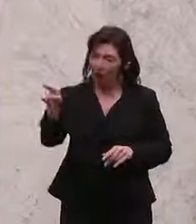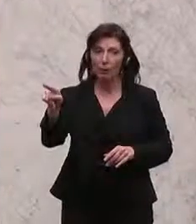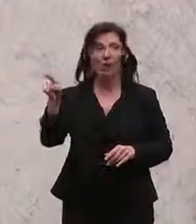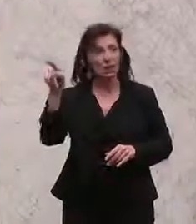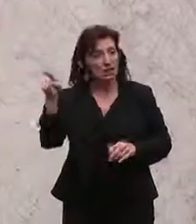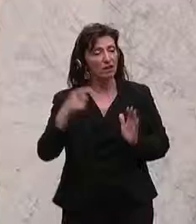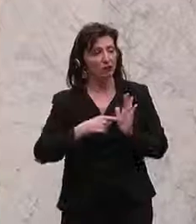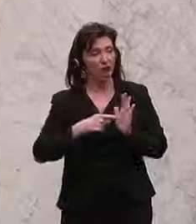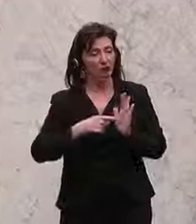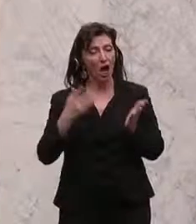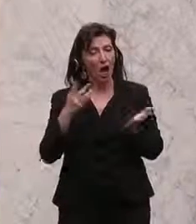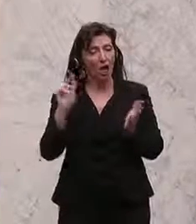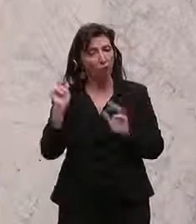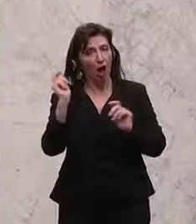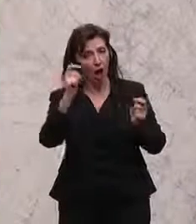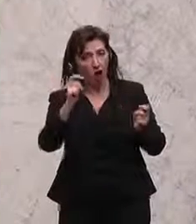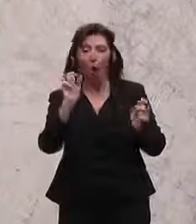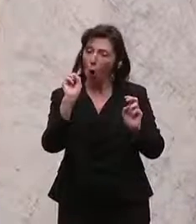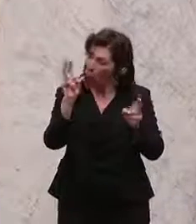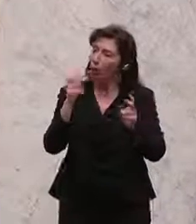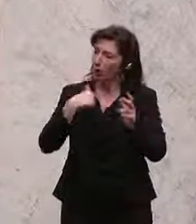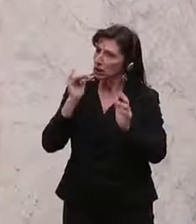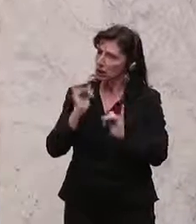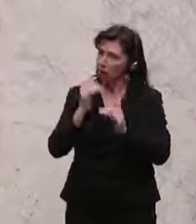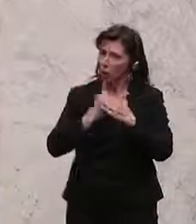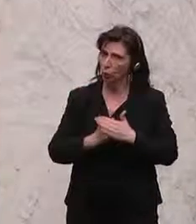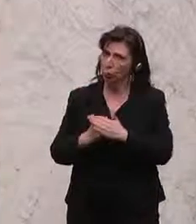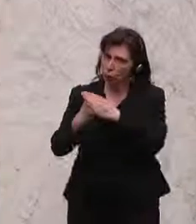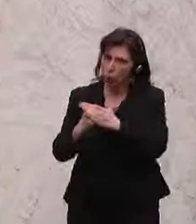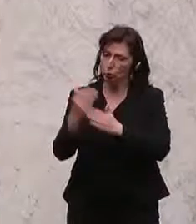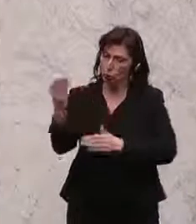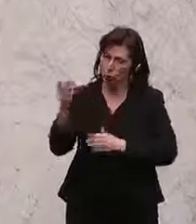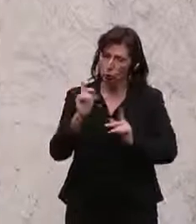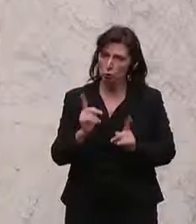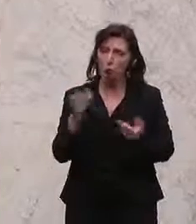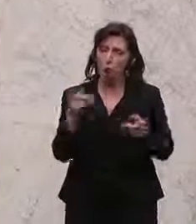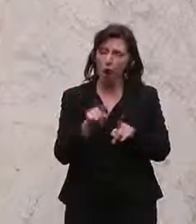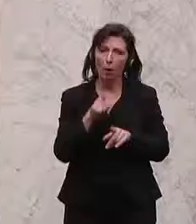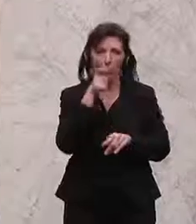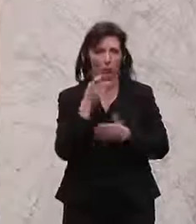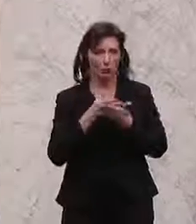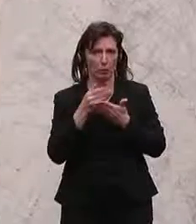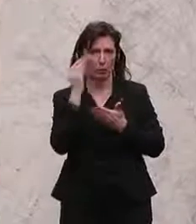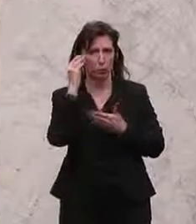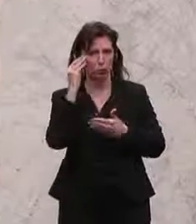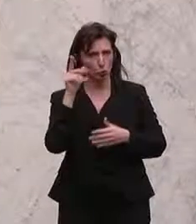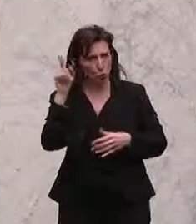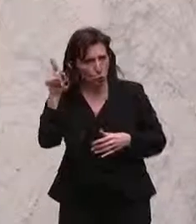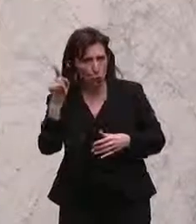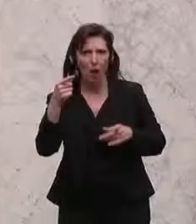Sie aber in Ihrem Antrag und in Ihrer Initiative hier das berufsbildende Schulwesen